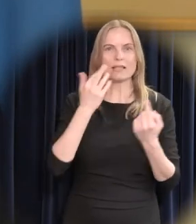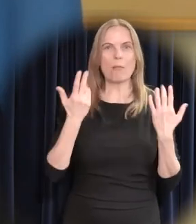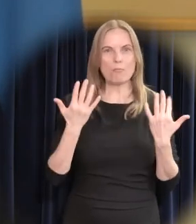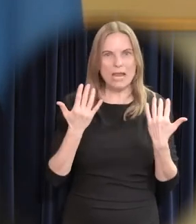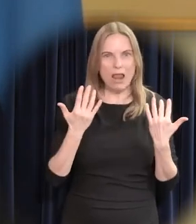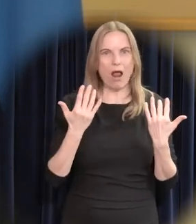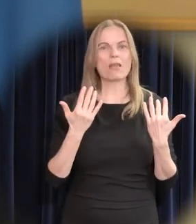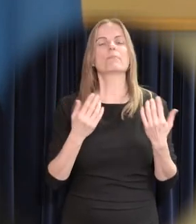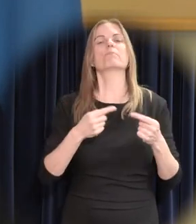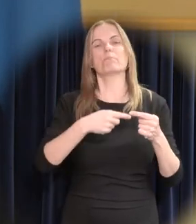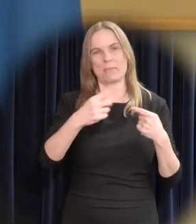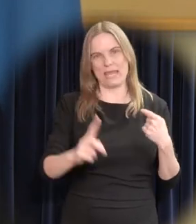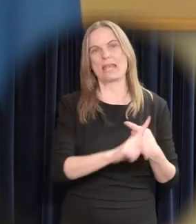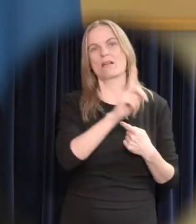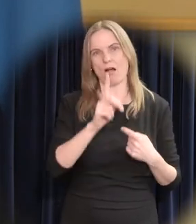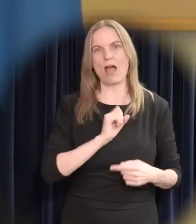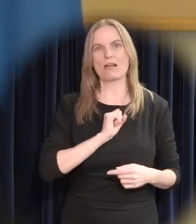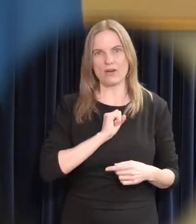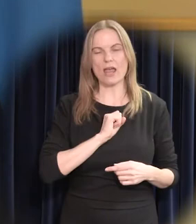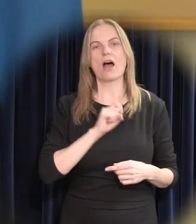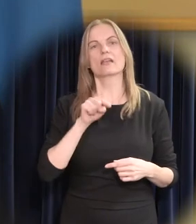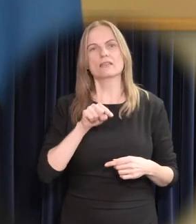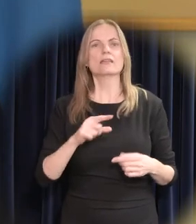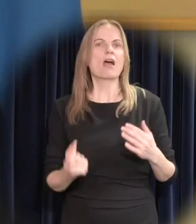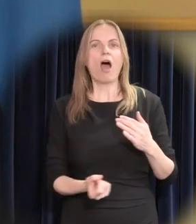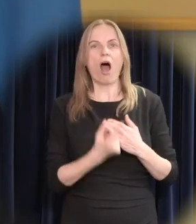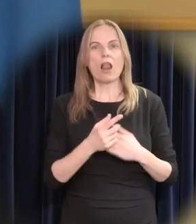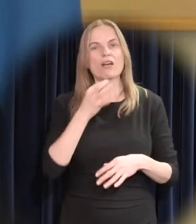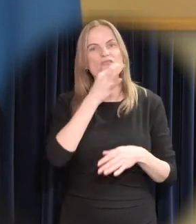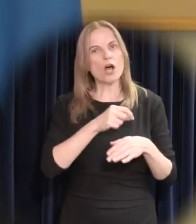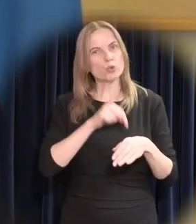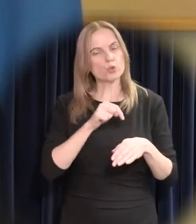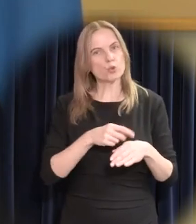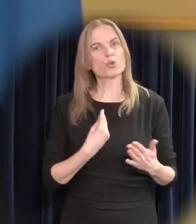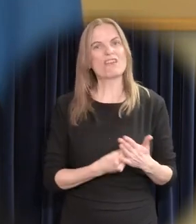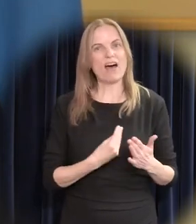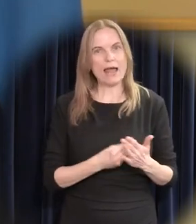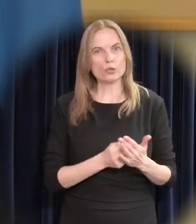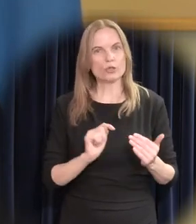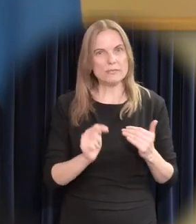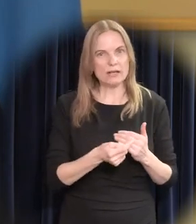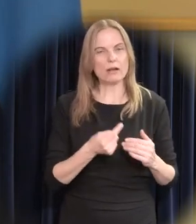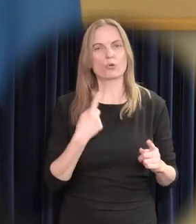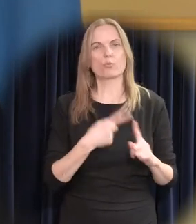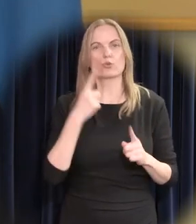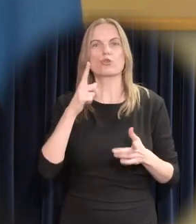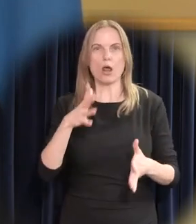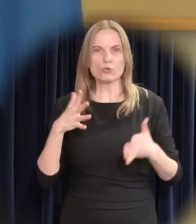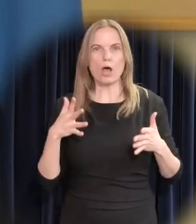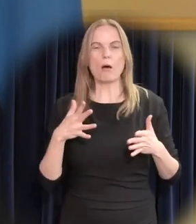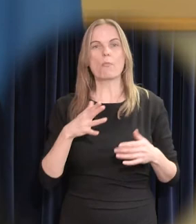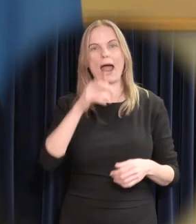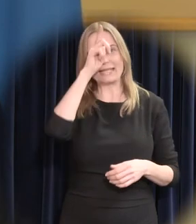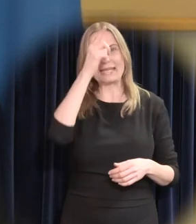algama suhtumise muutumisest, vastutustunde väärtustamisest ja mõistmisest, et riigirahakot ei ole ühegi